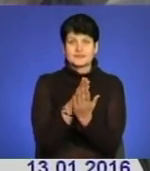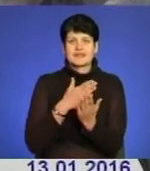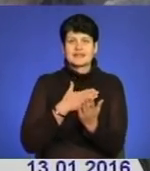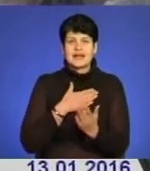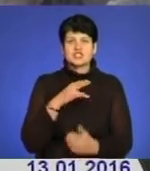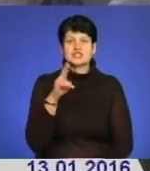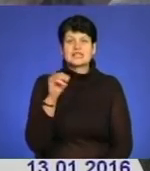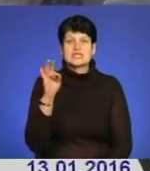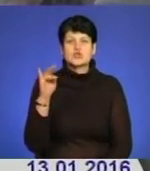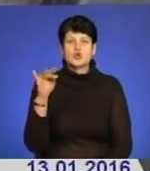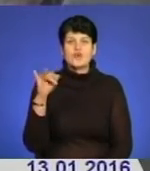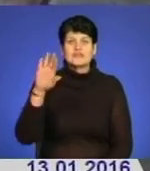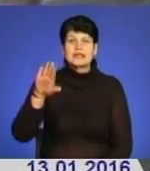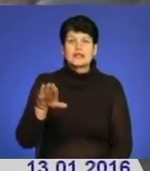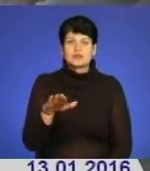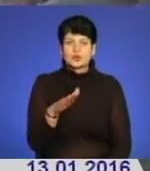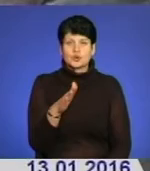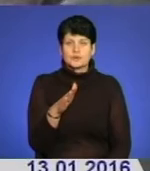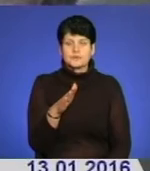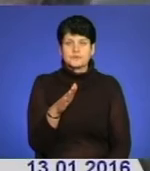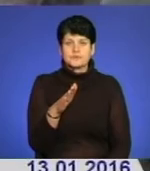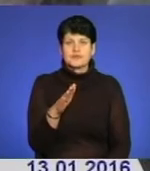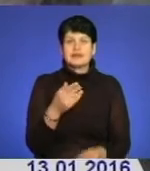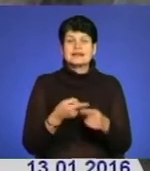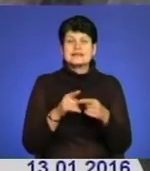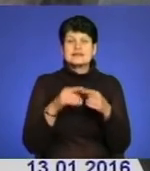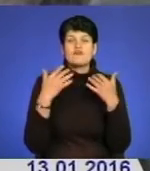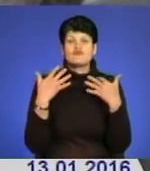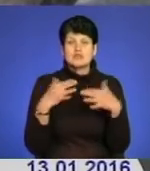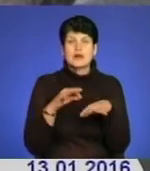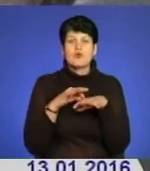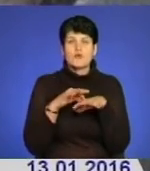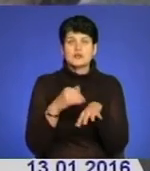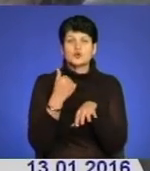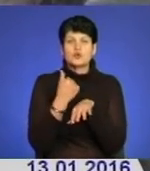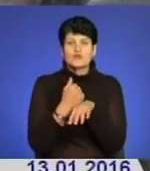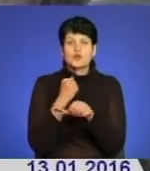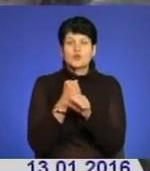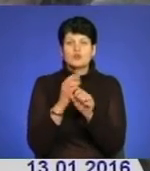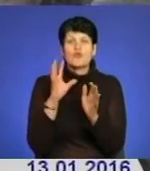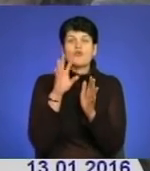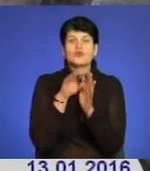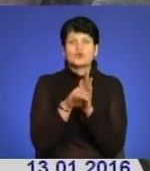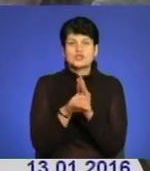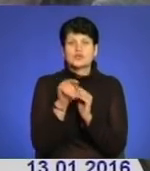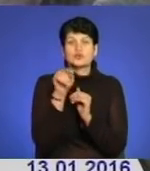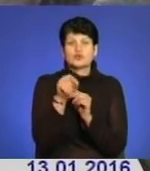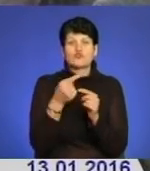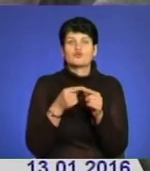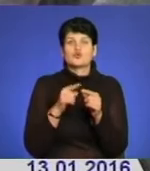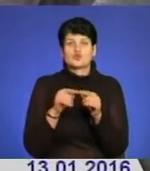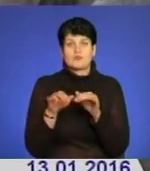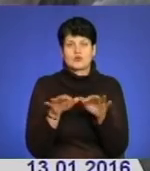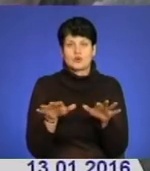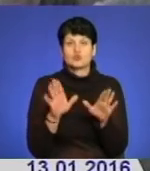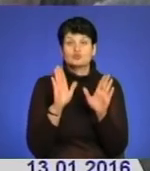Дністровський каньйон. По крайній мірі вже проведені основні роботи, аби включити його до цієї мережі. Якщо